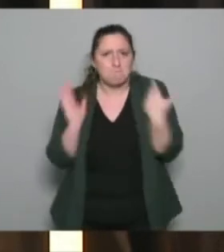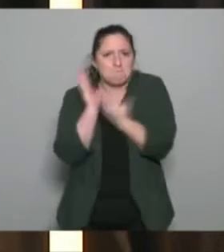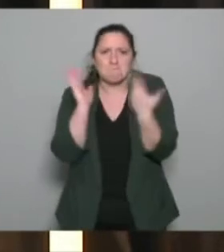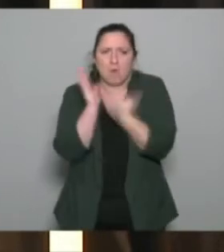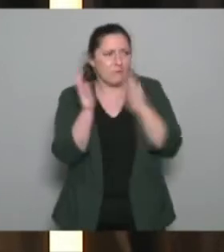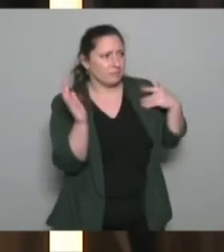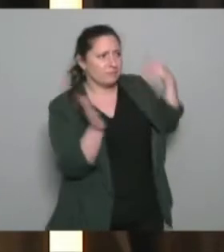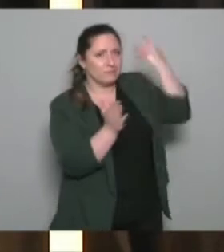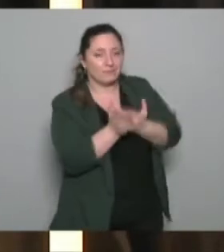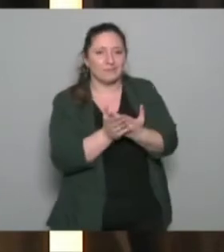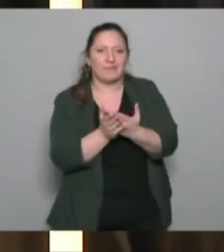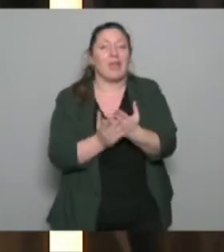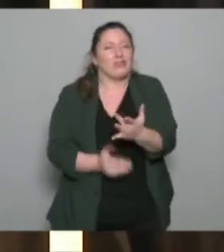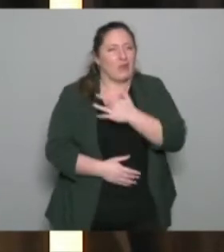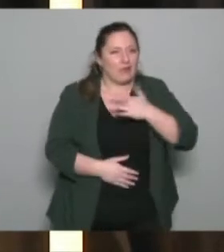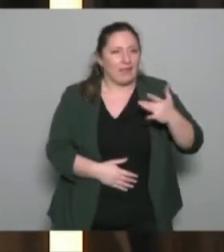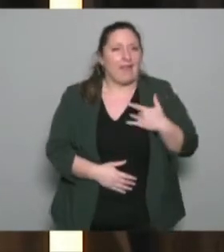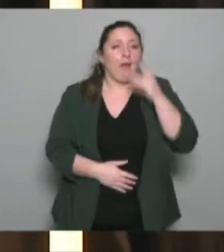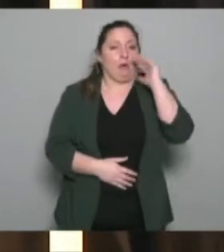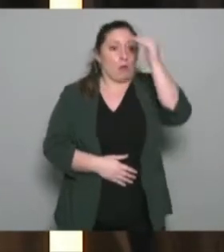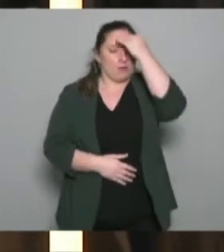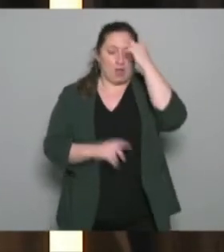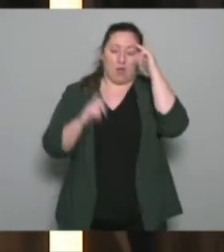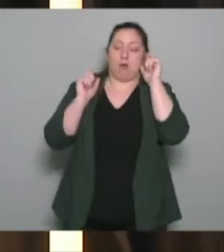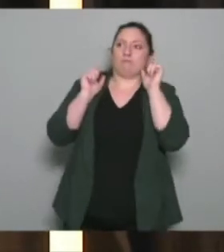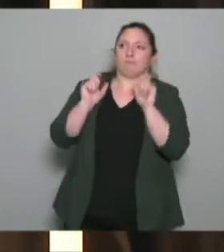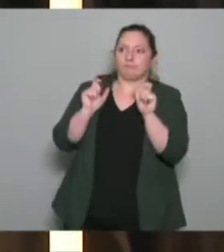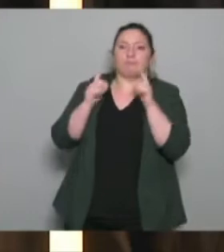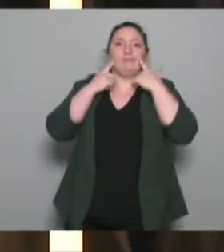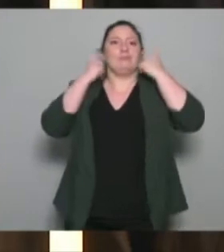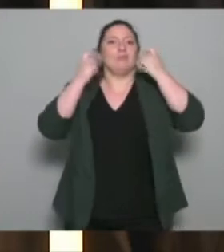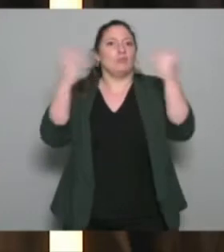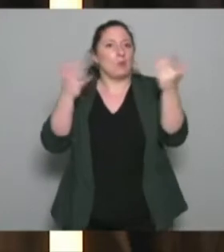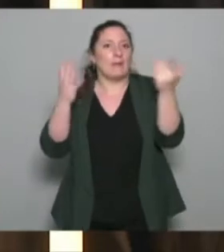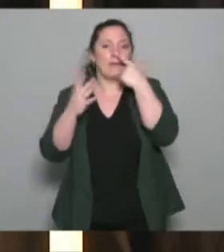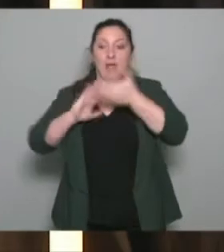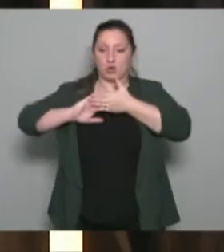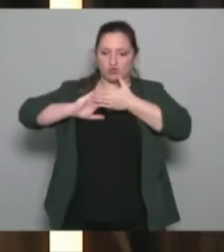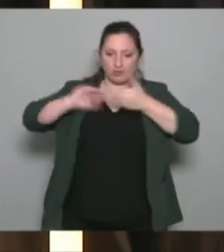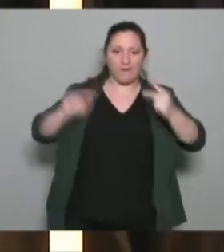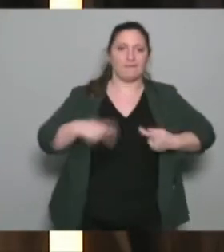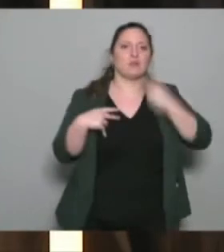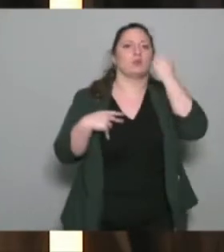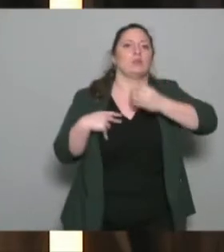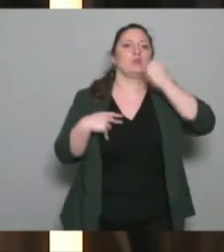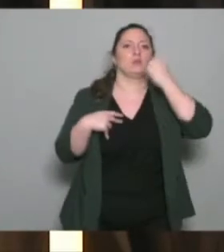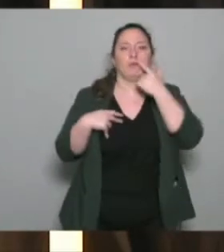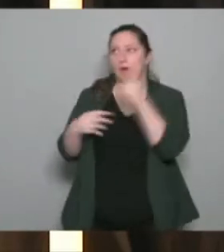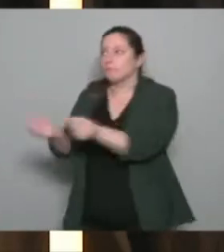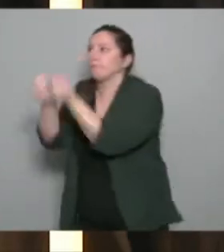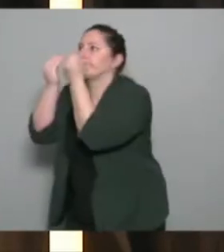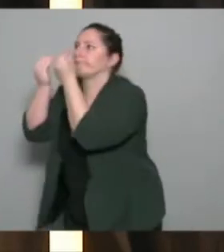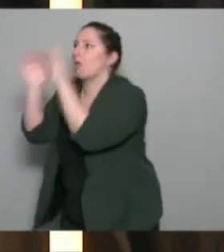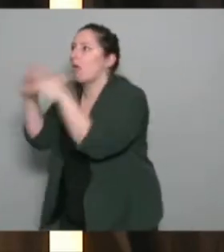transférer ce que je fais dans ma structure, qu'elle soit de l'animation ou du sport, de le transférer dans ma vie quotidienne parce que